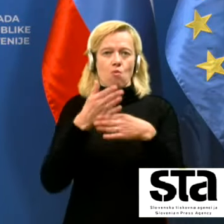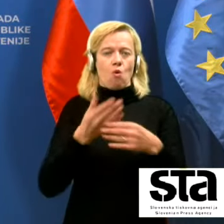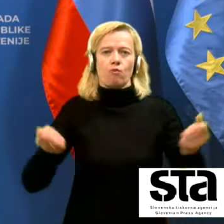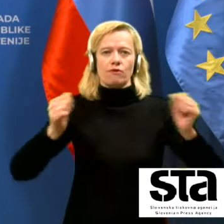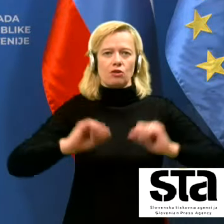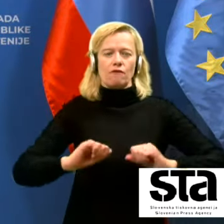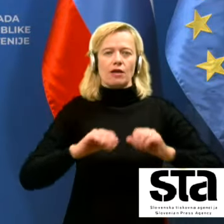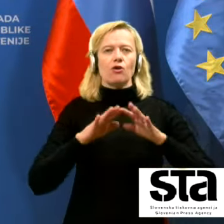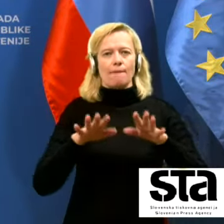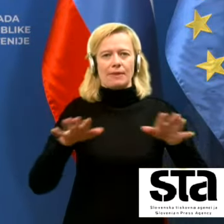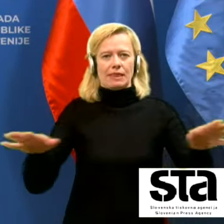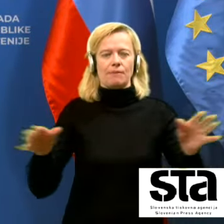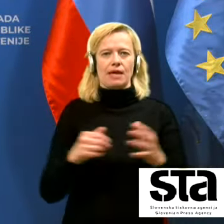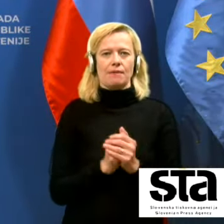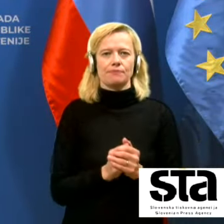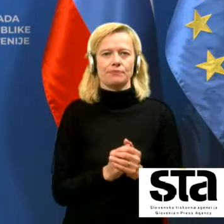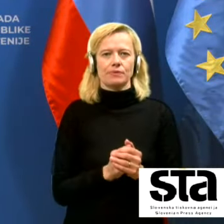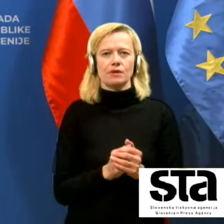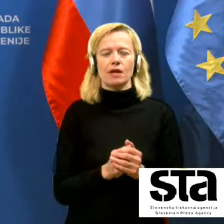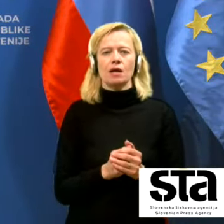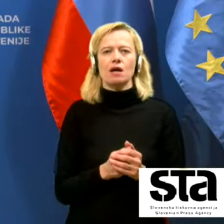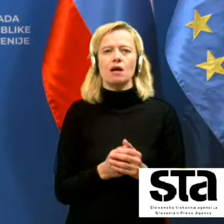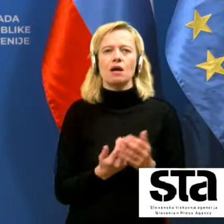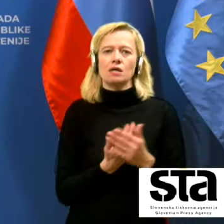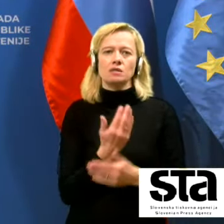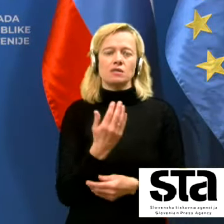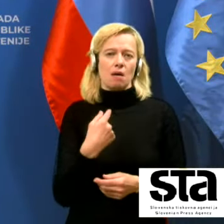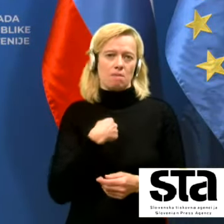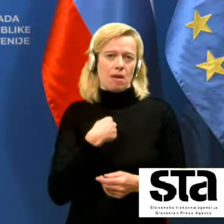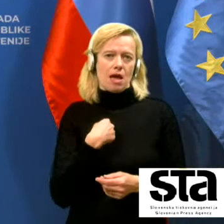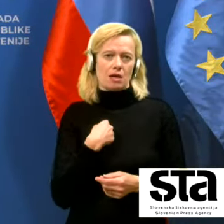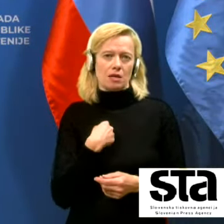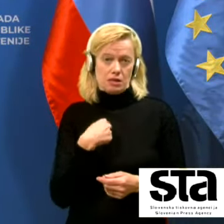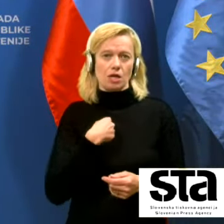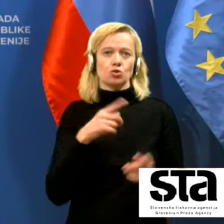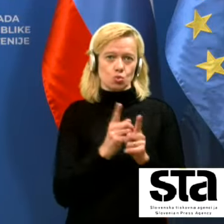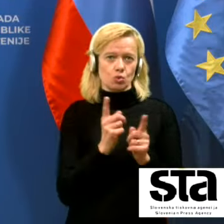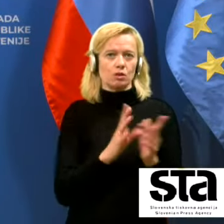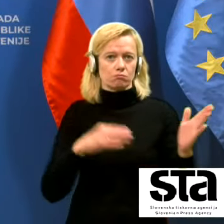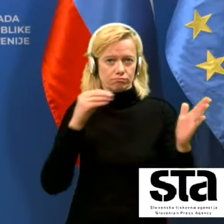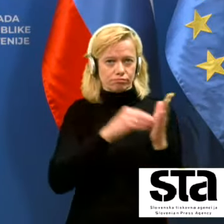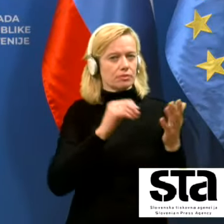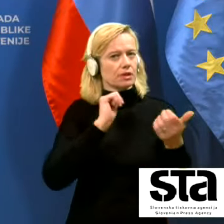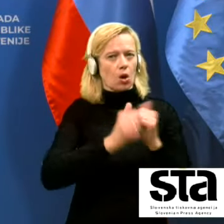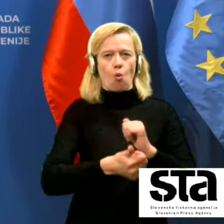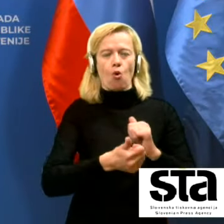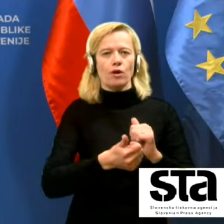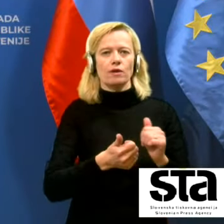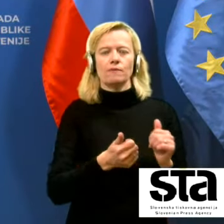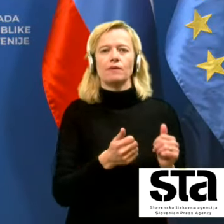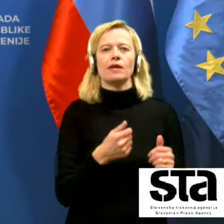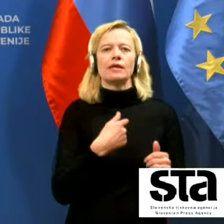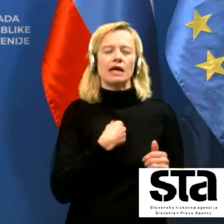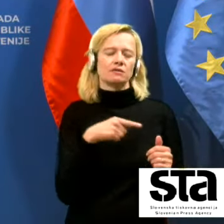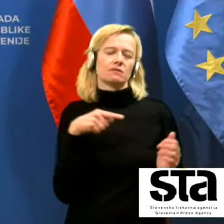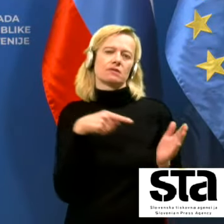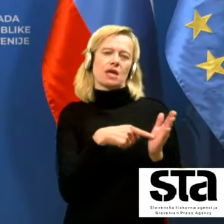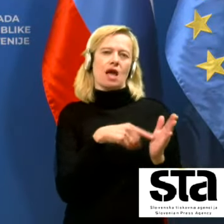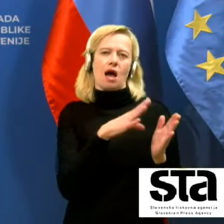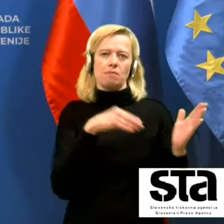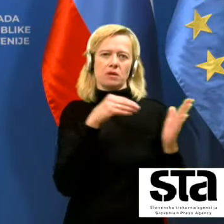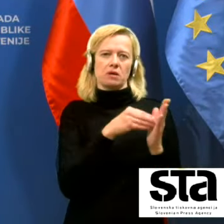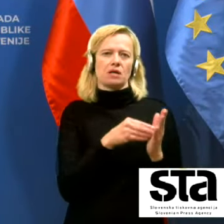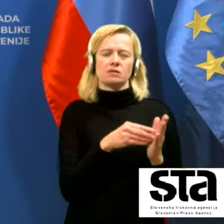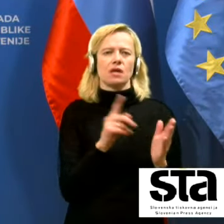in da ne pomeni, saj za mene, jaz sem si jo pa sveda naložil takoj in jaz sveda takšne aplikacije ne